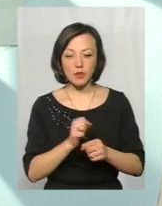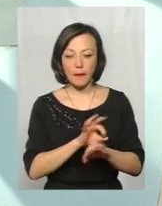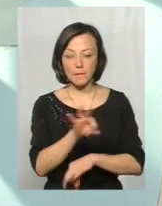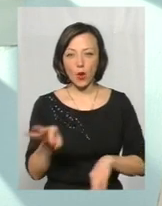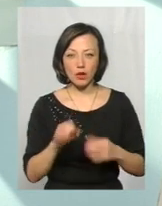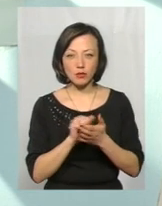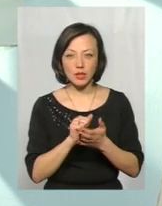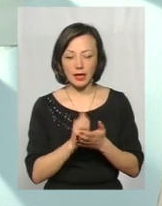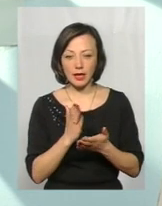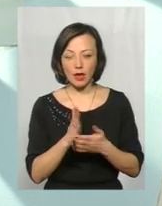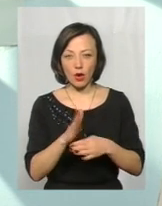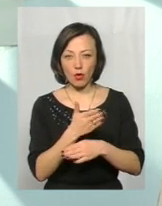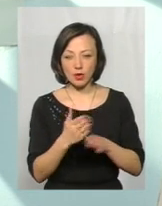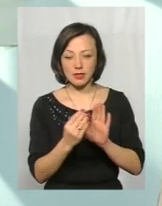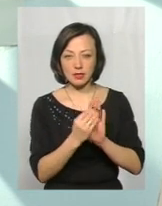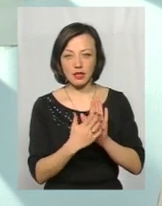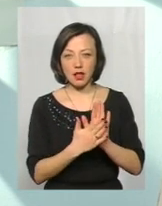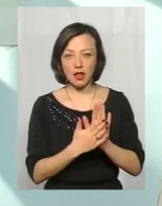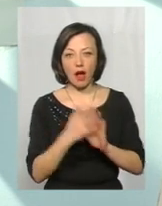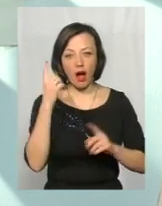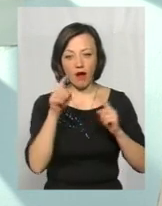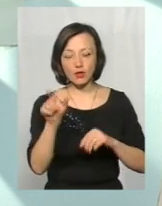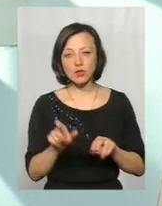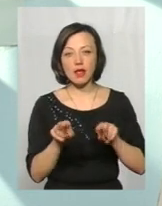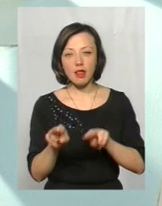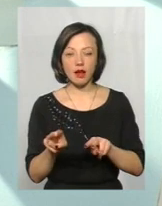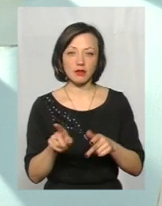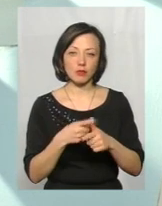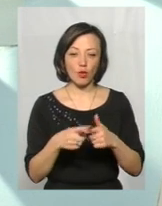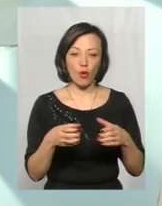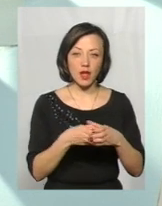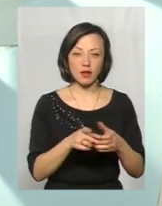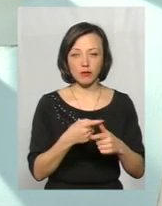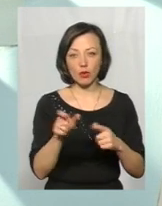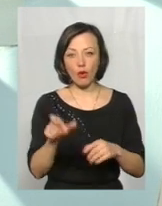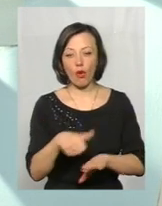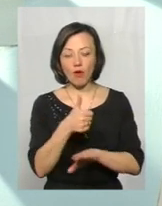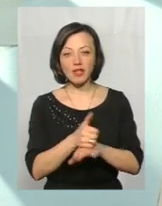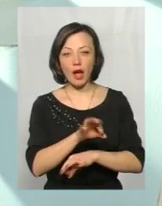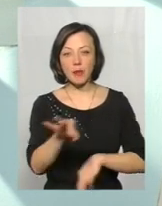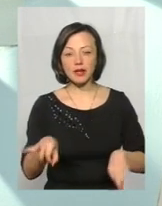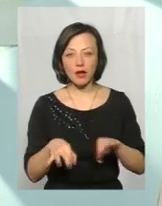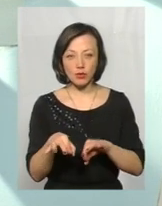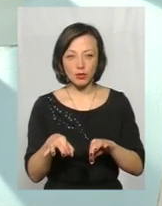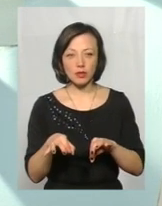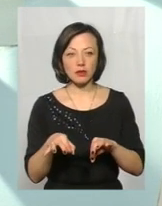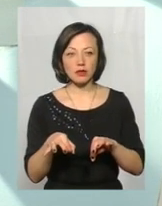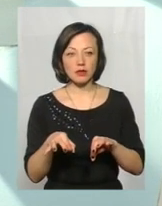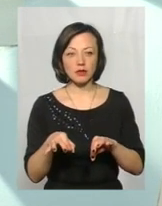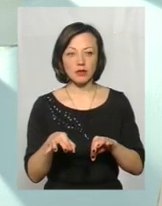є відповідний розділ «Авторський нагляд». І людина, чи там колектив, хто є головним архітектором проєкту, ГАПО,